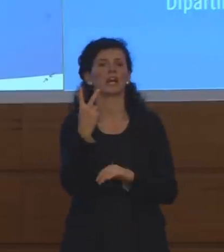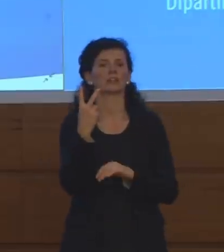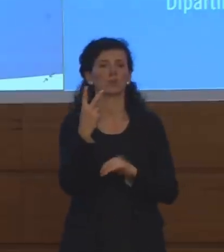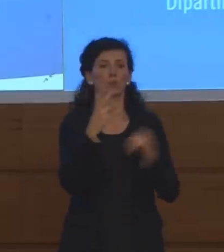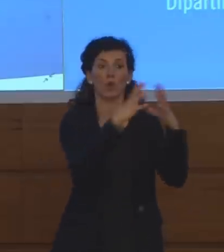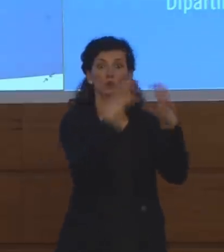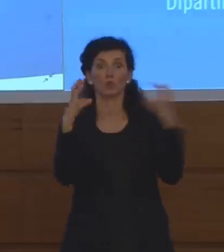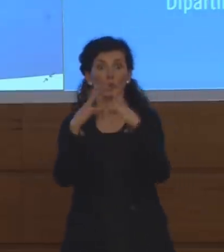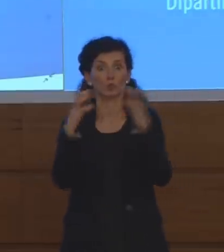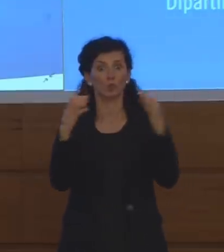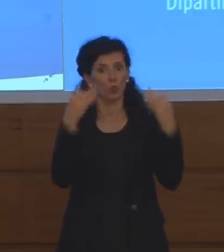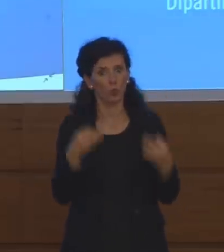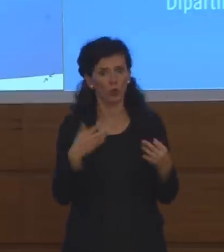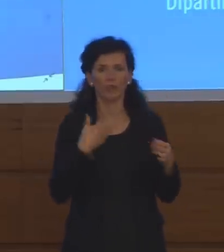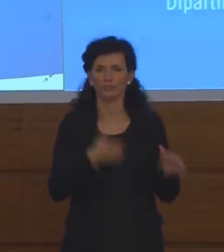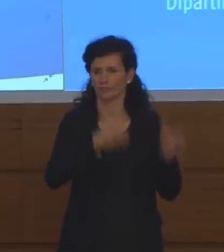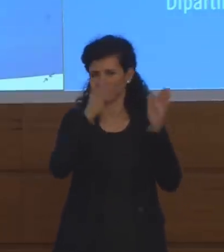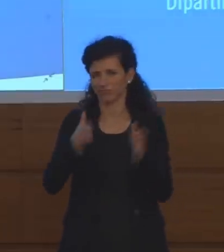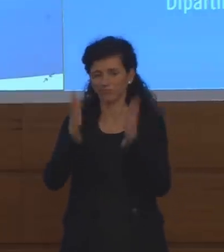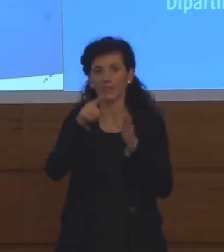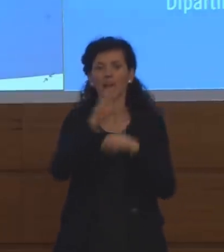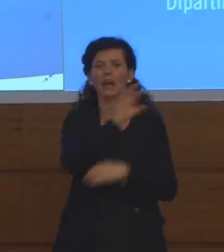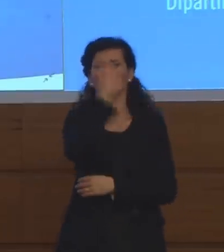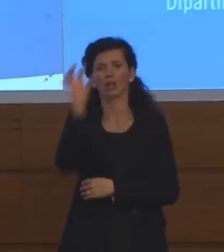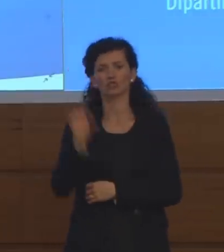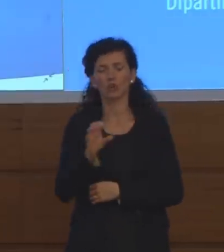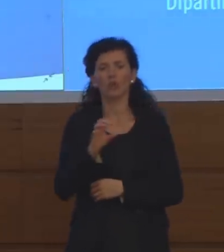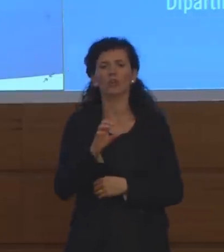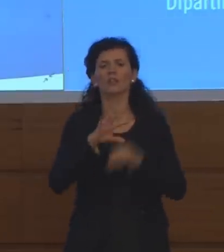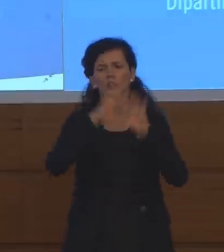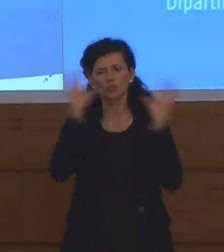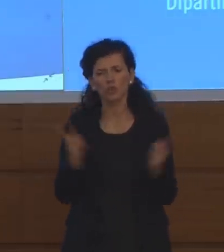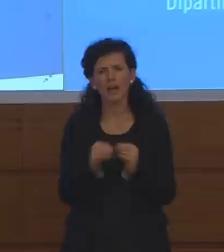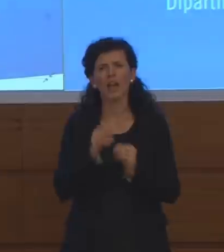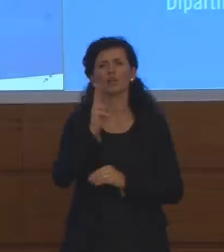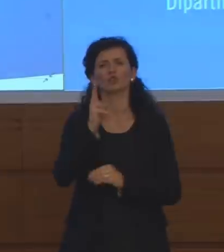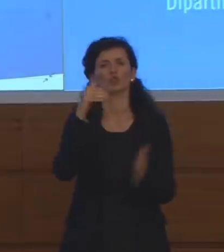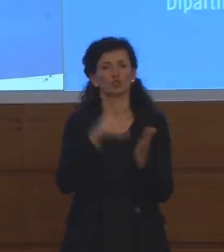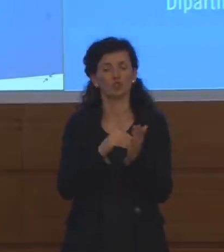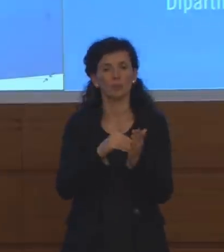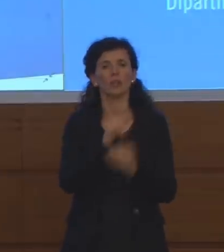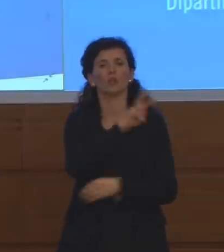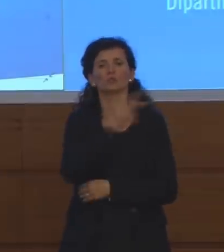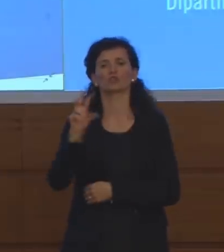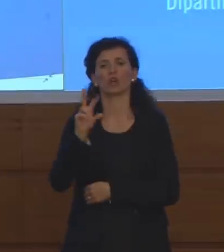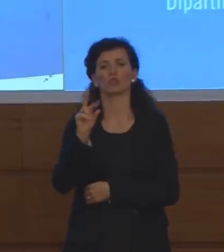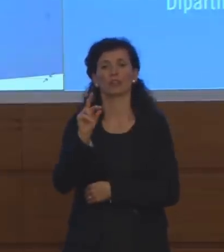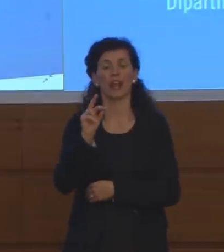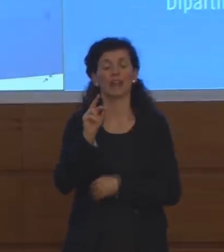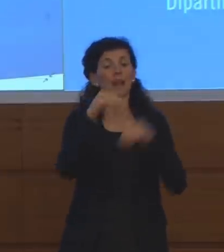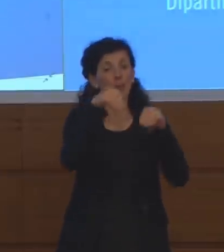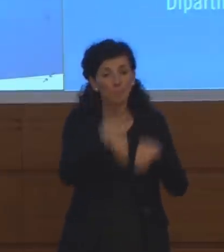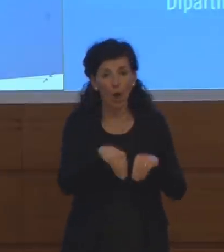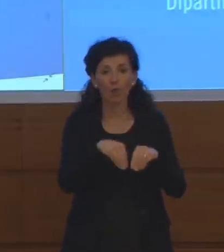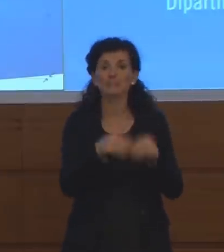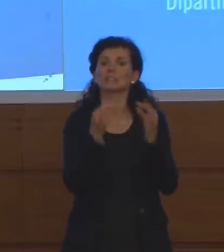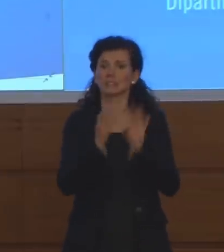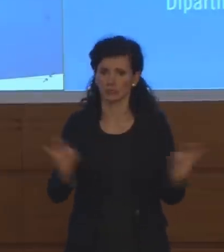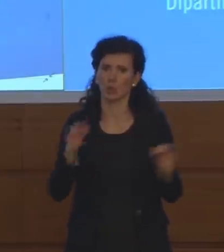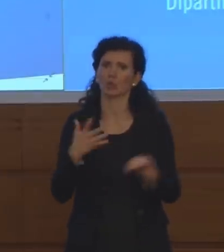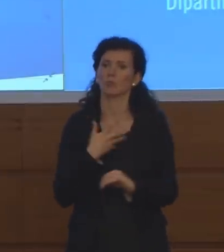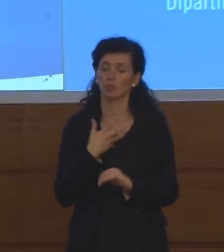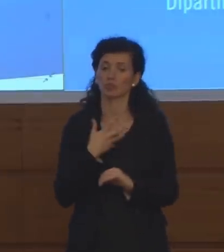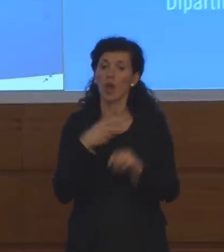strutture nelle varie regioni per un totale di 12.230 posti disponibili. Ad oggi ne sono